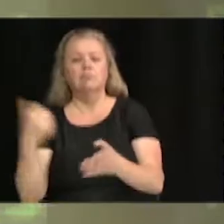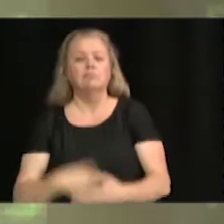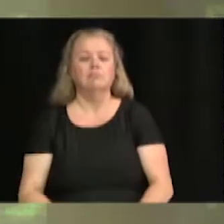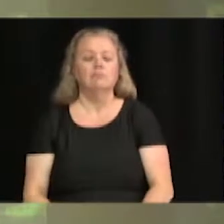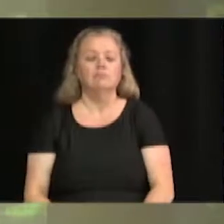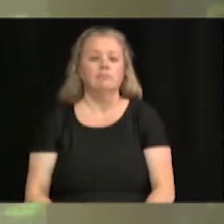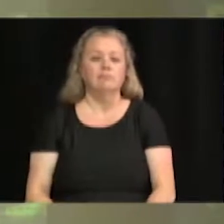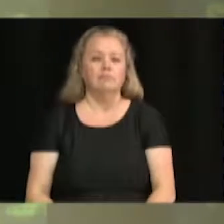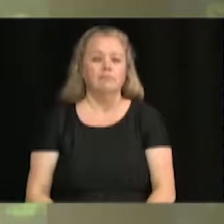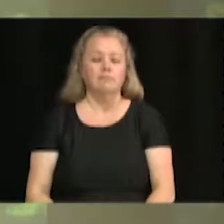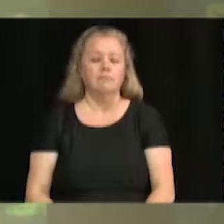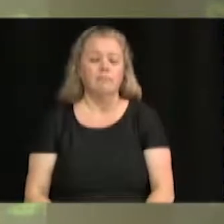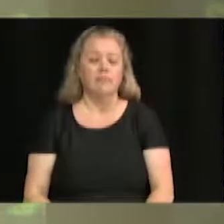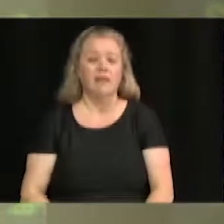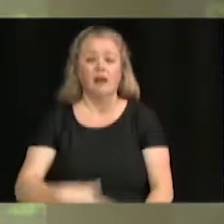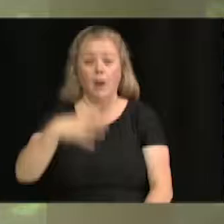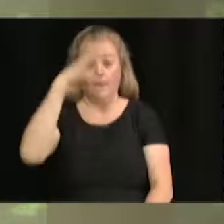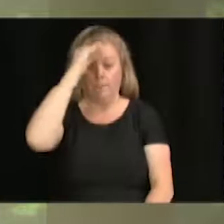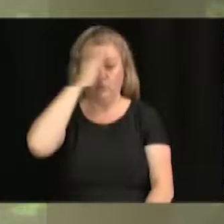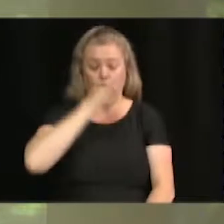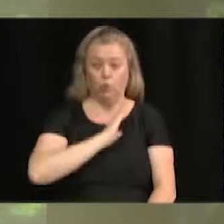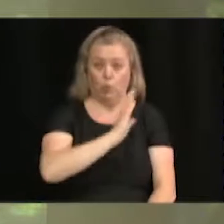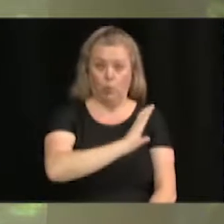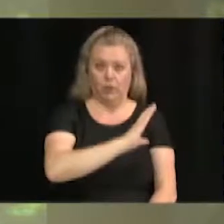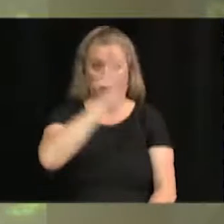M. Côté, appuyé par M. Poulin.